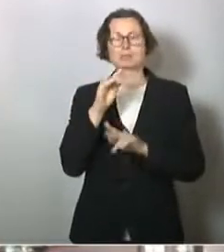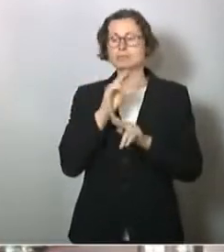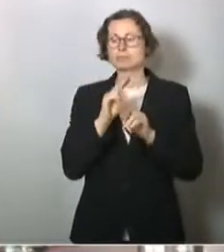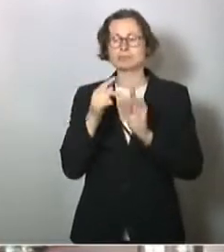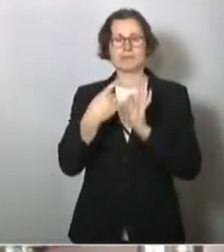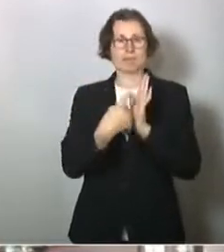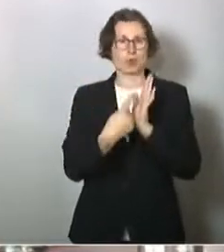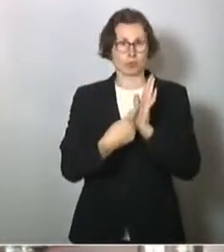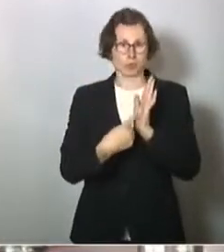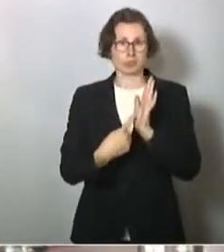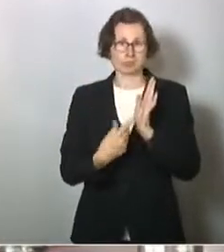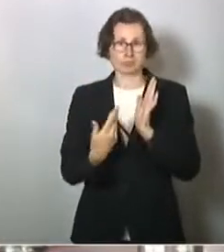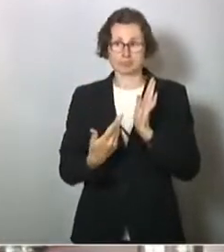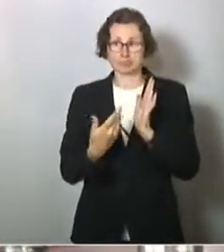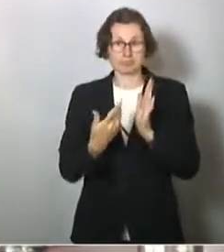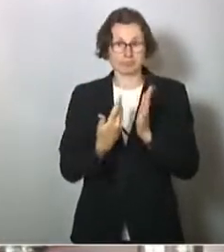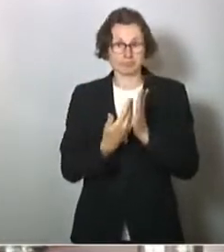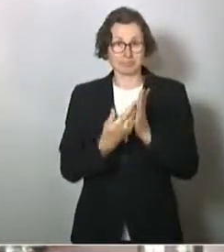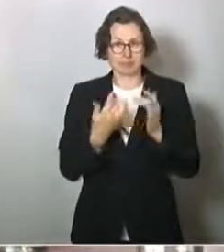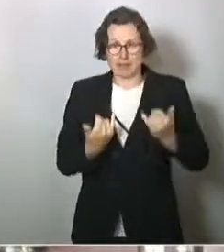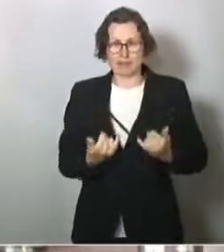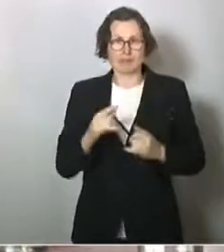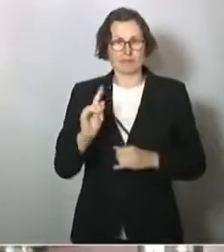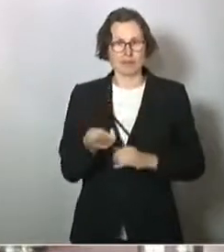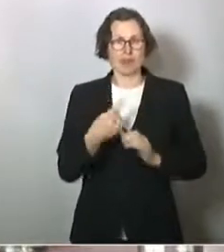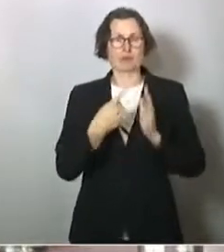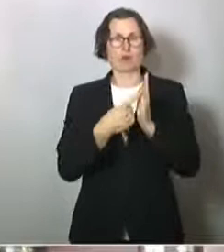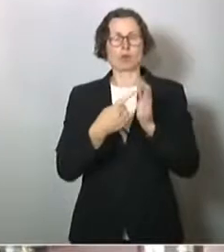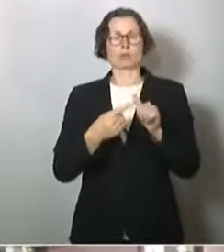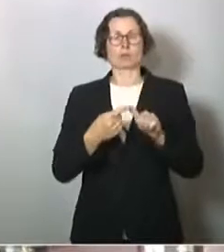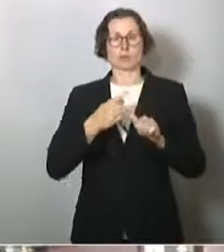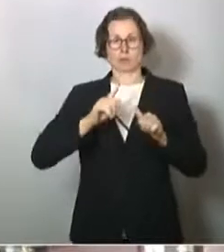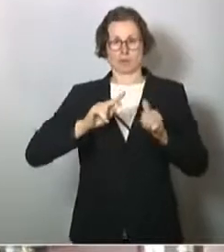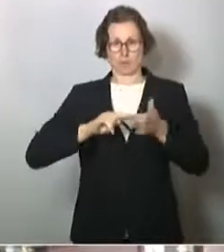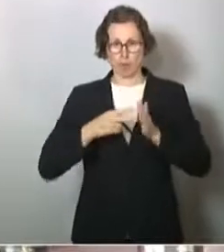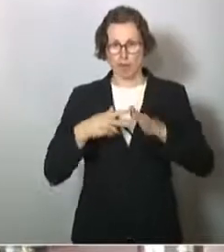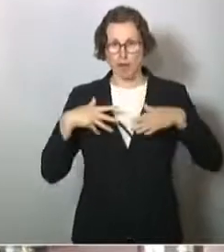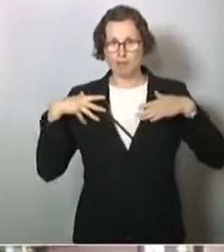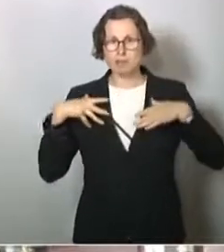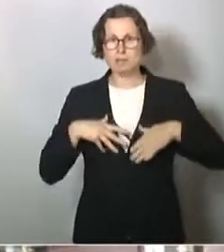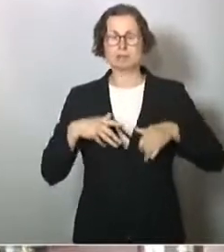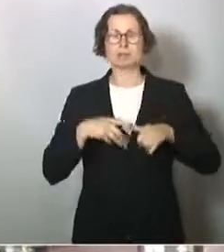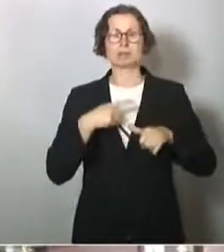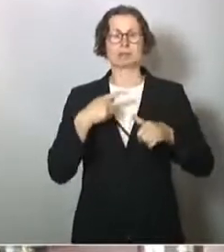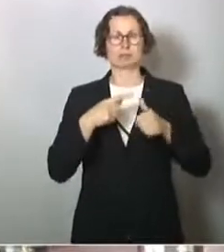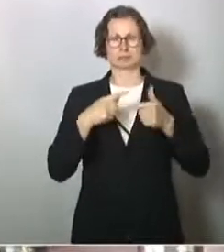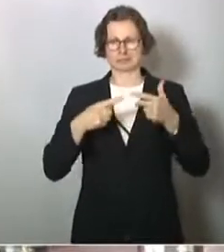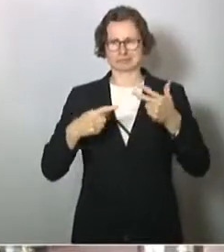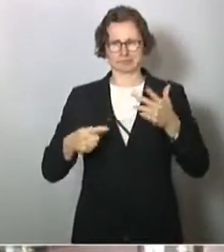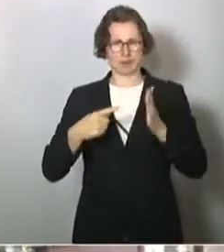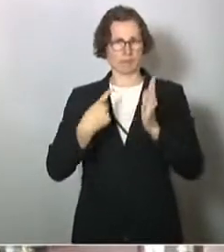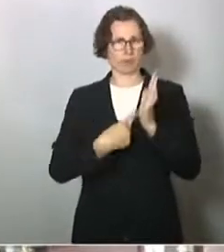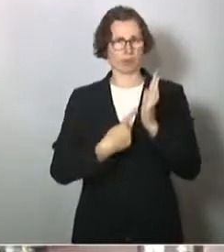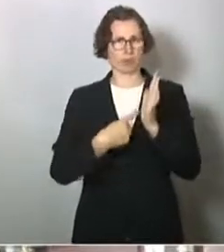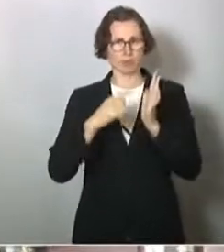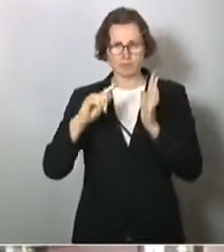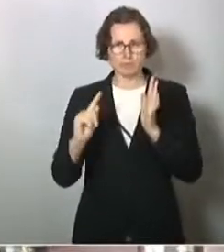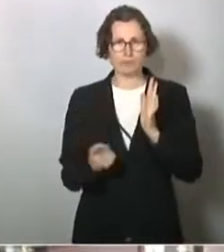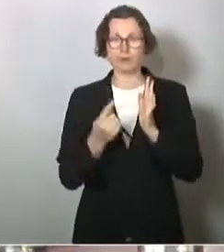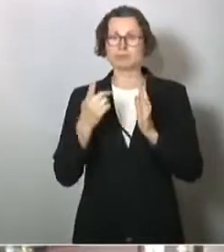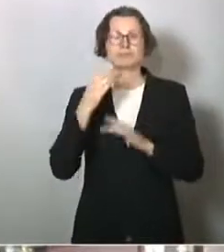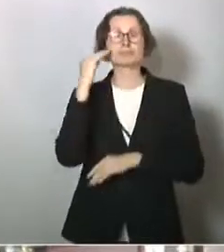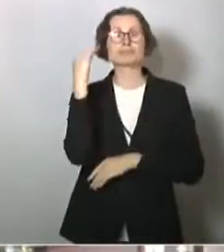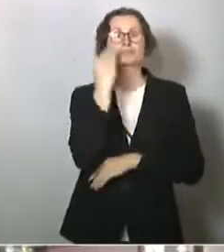auch drin waren, die jetzt auch drin sind, Vorbereitetheit vor allen Dingen, aber darauf nicht